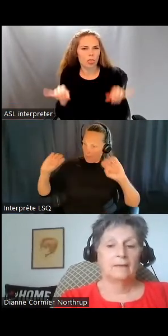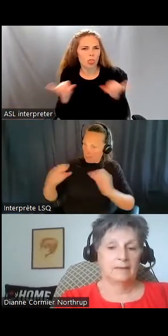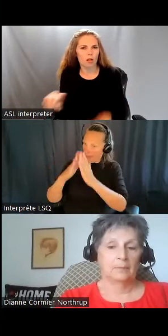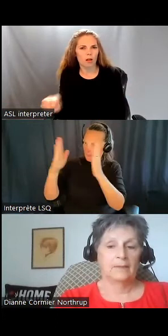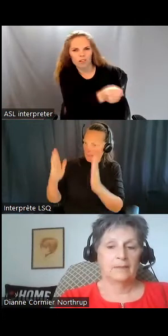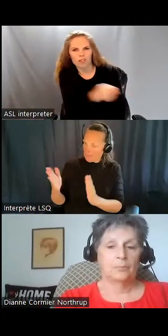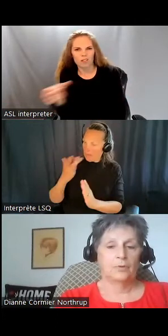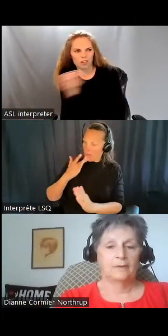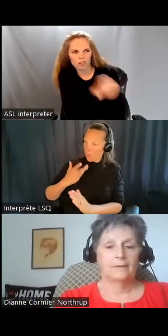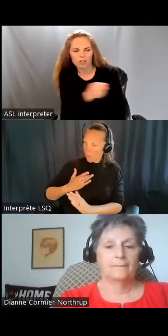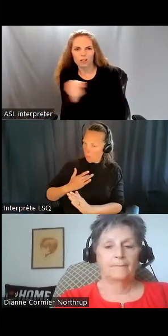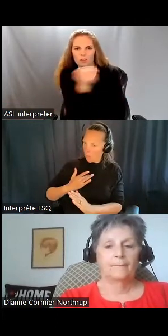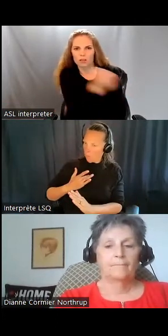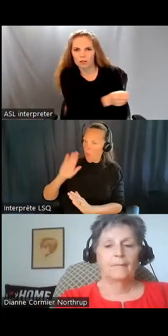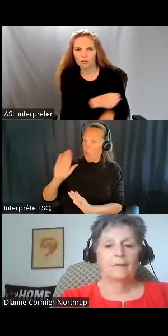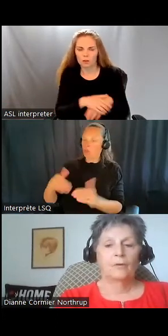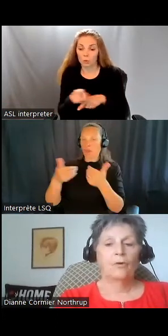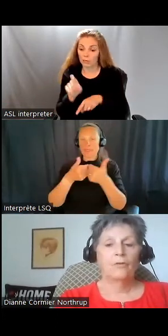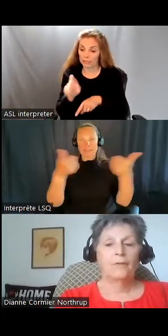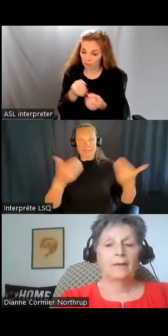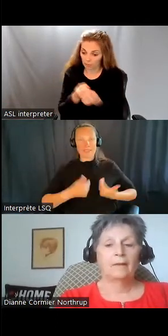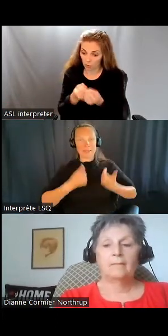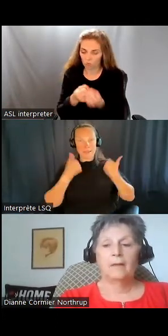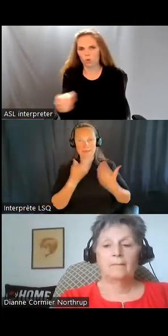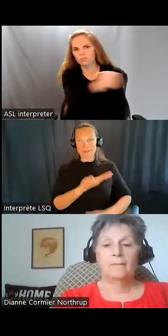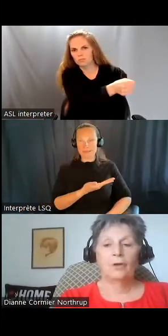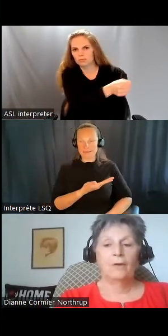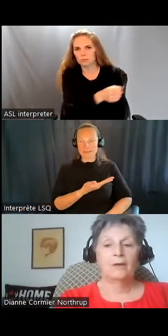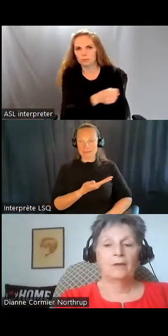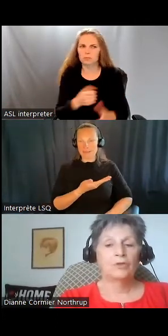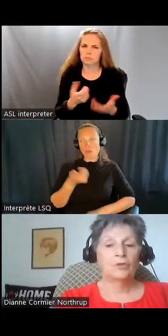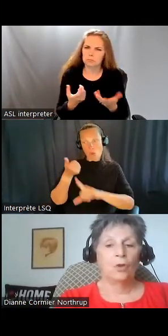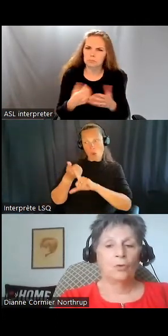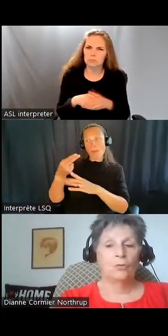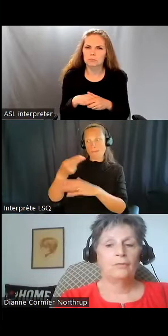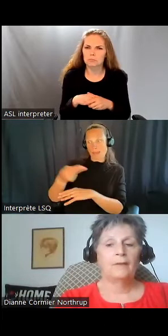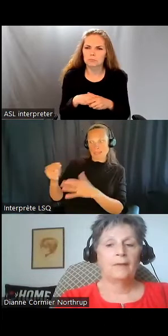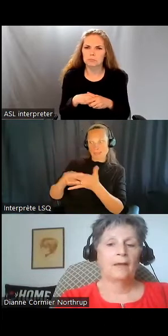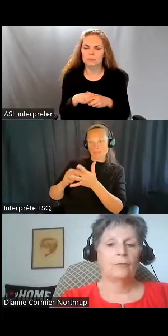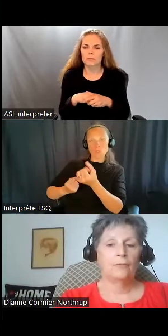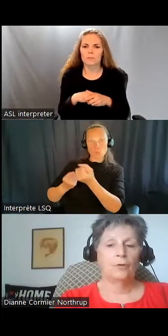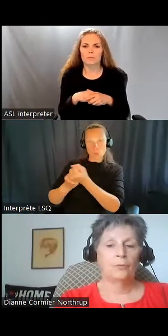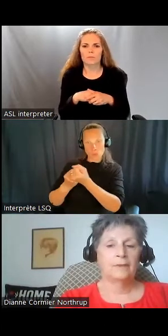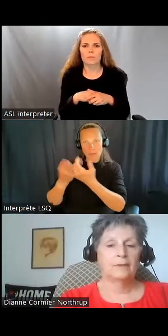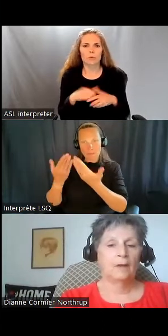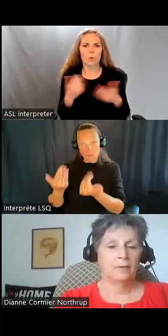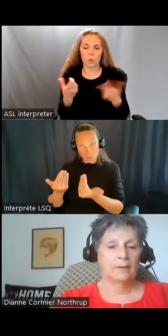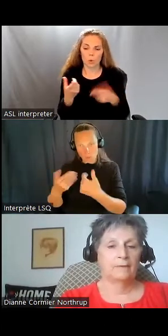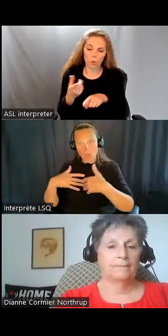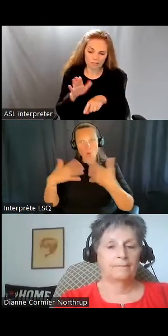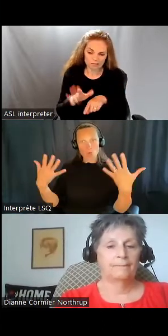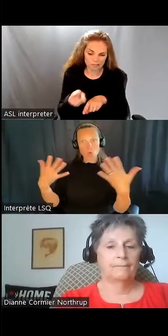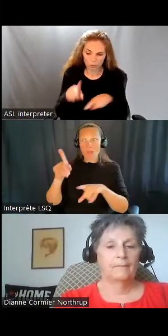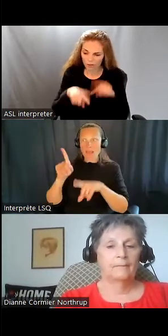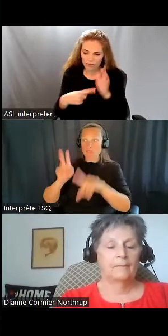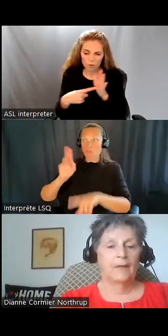séparées des autres parce qu'ils ont besoin de soutien à cause de leur handicap ou parce que leur revenu est